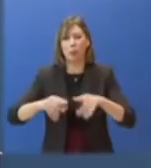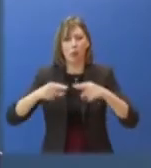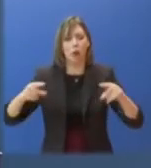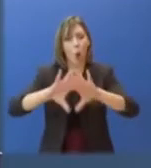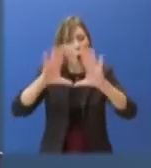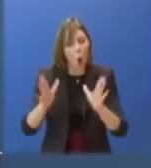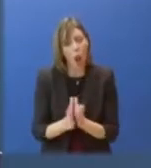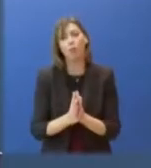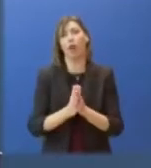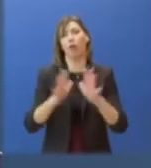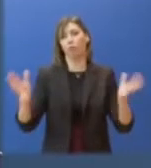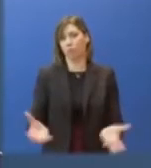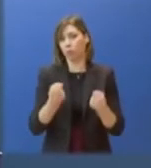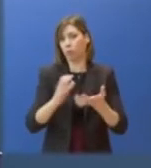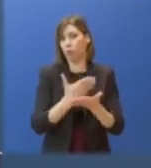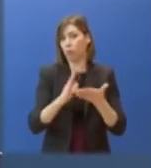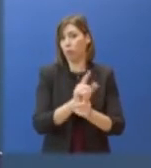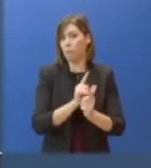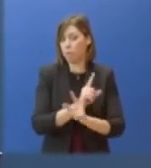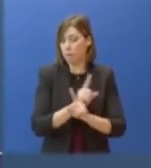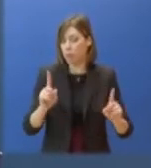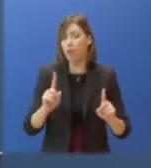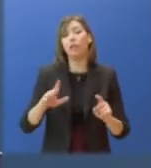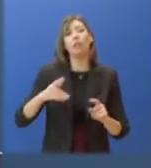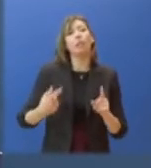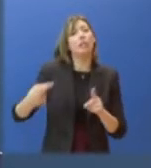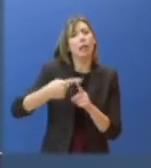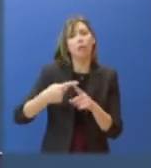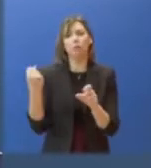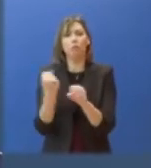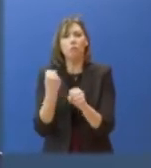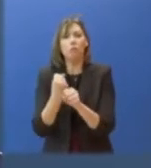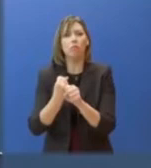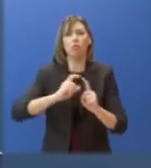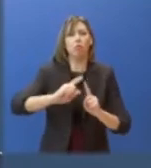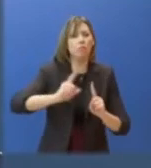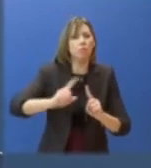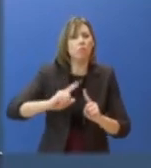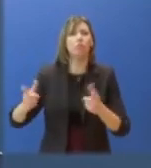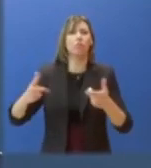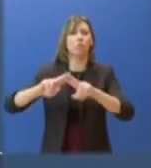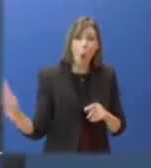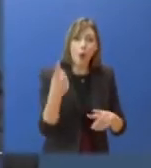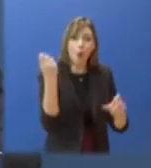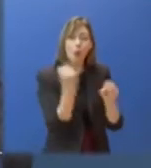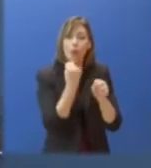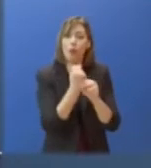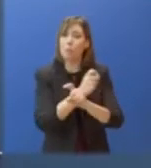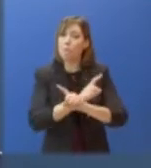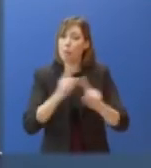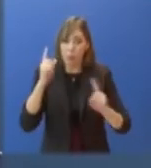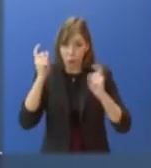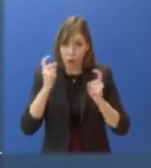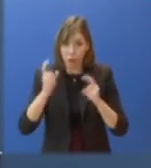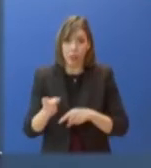να μην αντιμετωπίσουν μεγάλα προβλήματα από την εξέλιξη του φαινομένου της κακοκαιρίας. Όποιο μέτρο